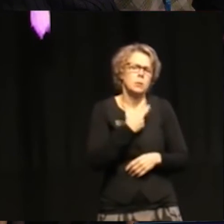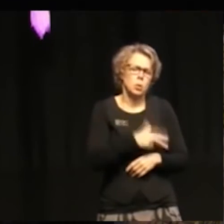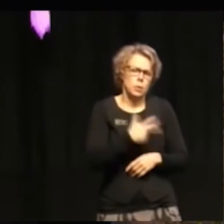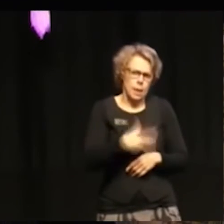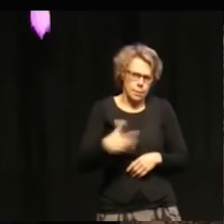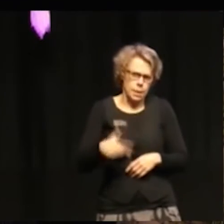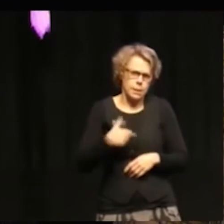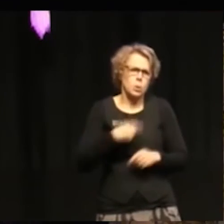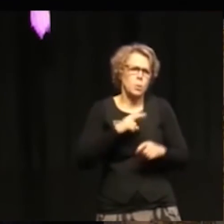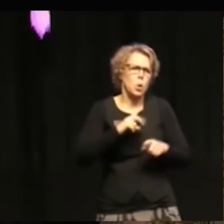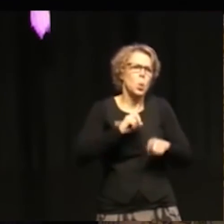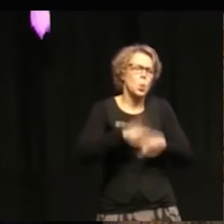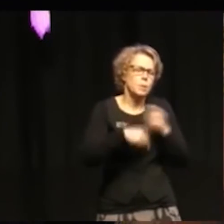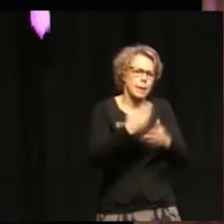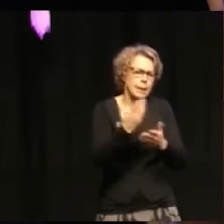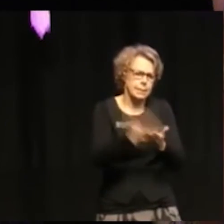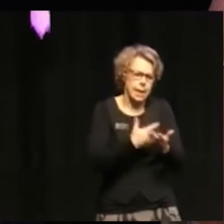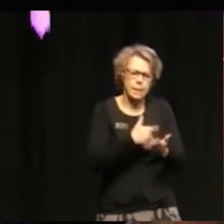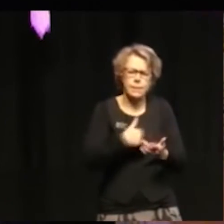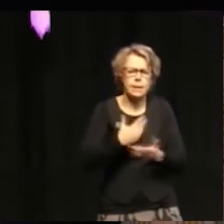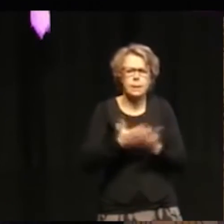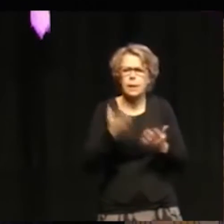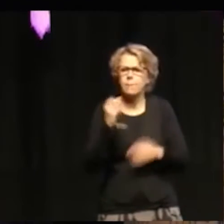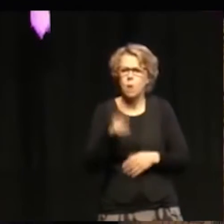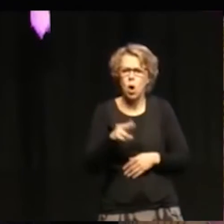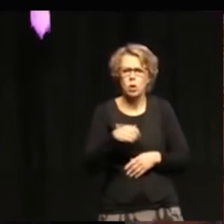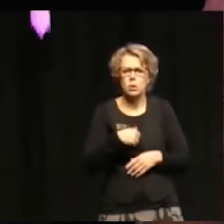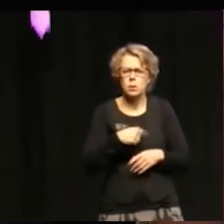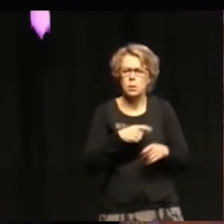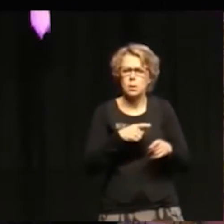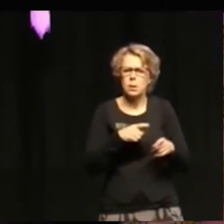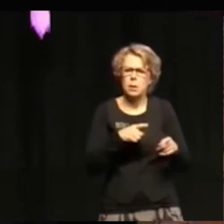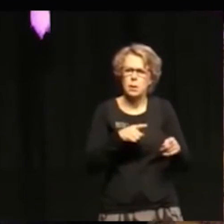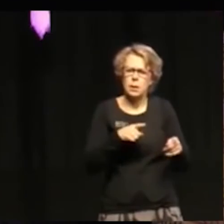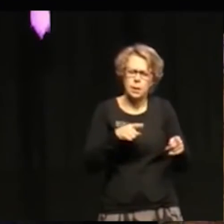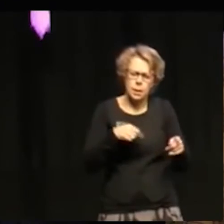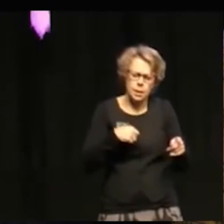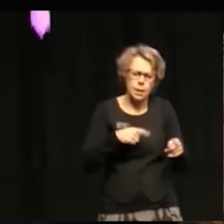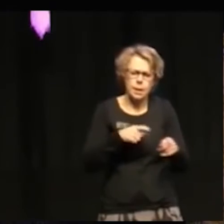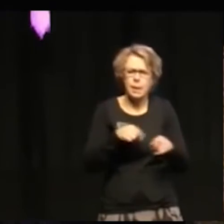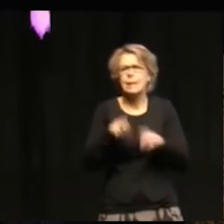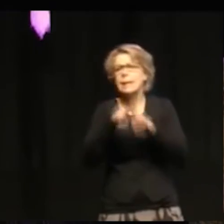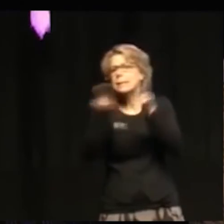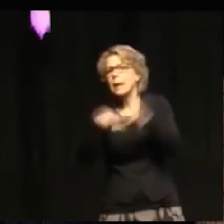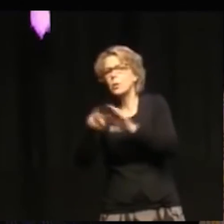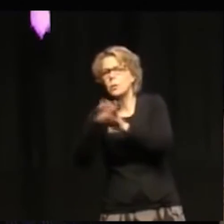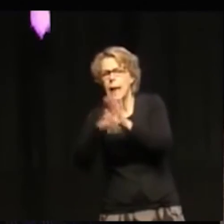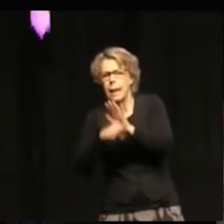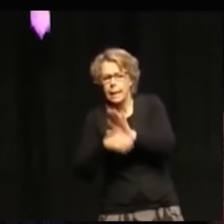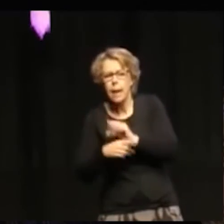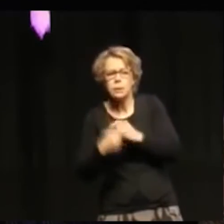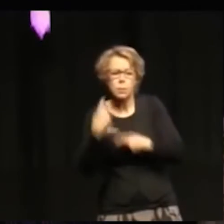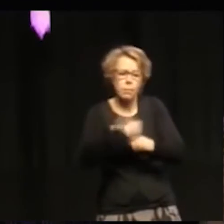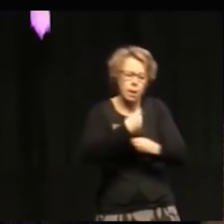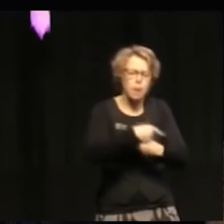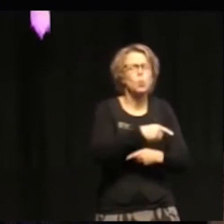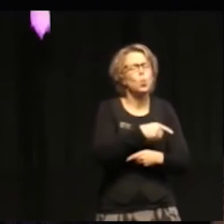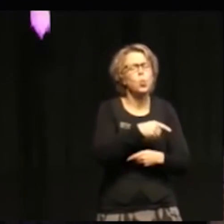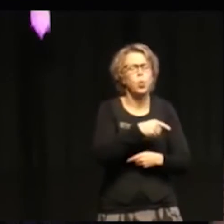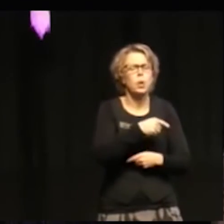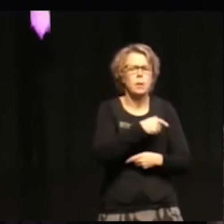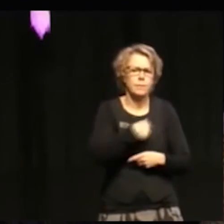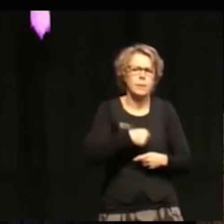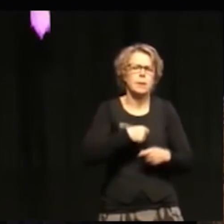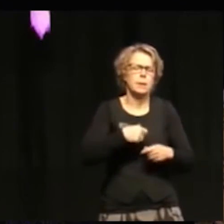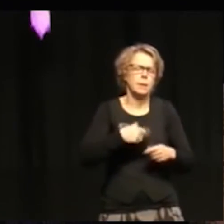en developed country, vi är inte så used i domesticating en international agenda. Vi är så used i det i den contexten av vår development cooperation.